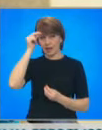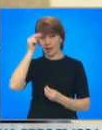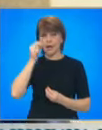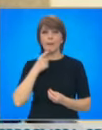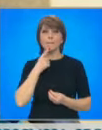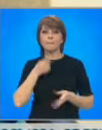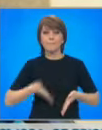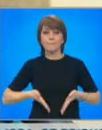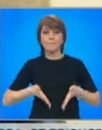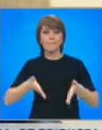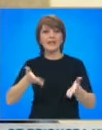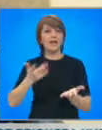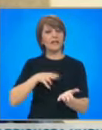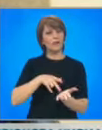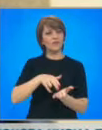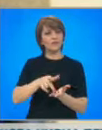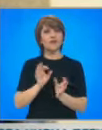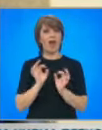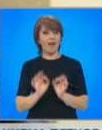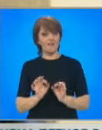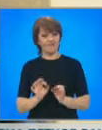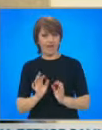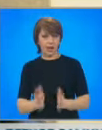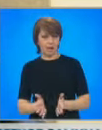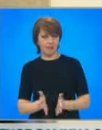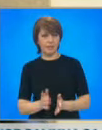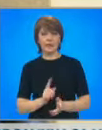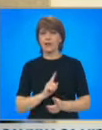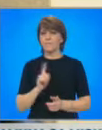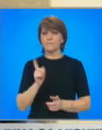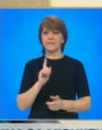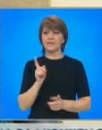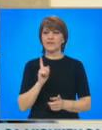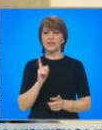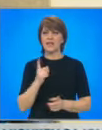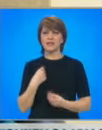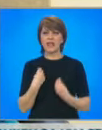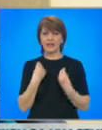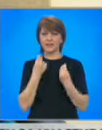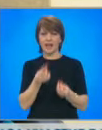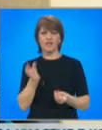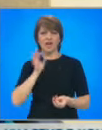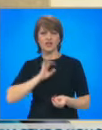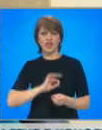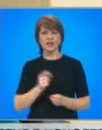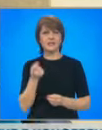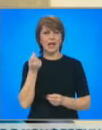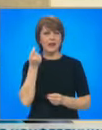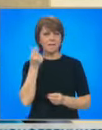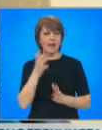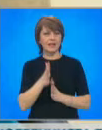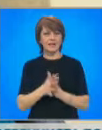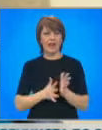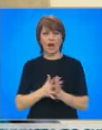пътя по който си тръгнал е много уверен. Вика, не се таргетират малките хора,